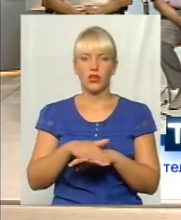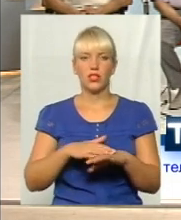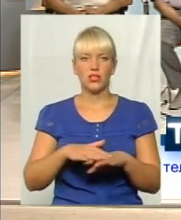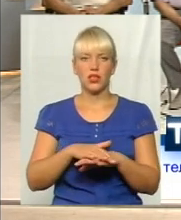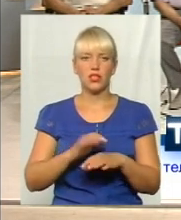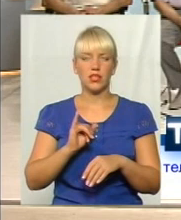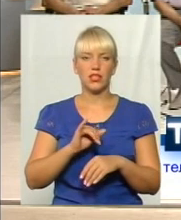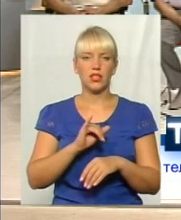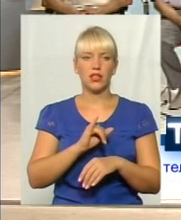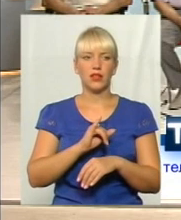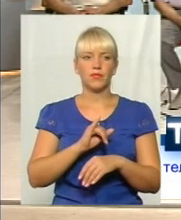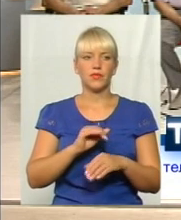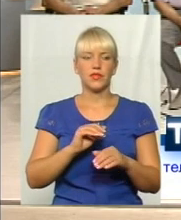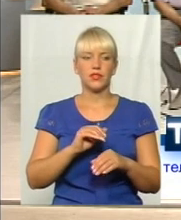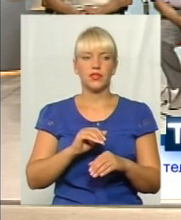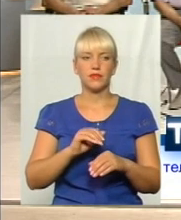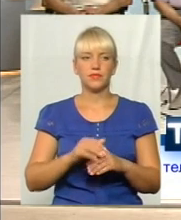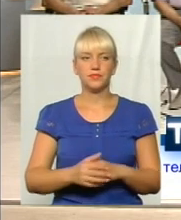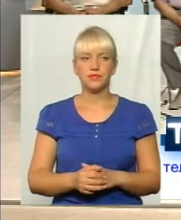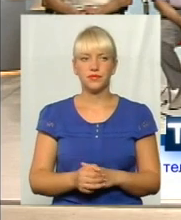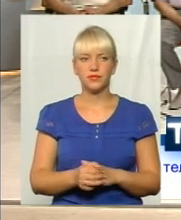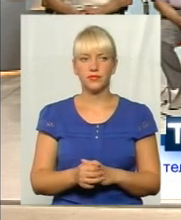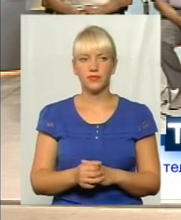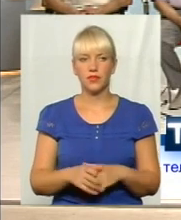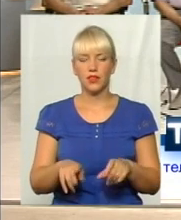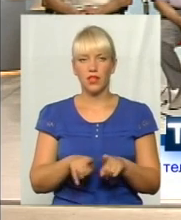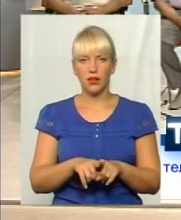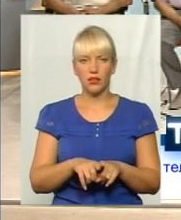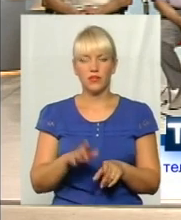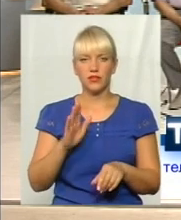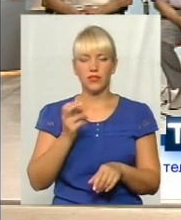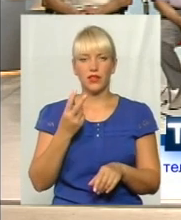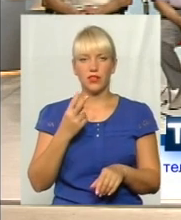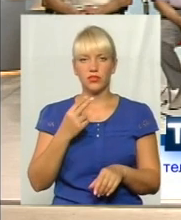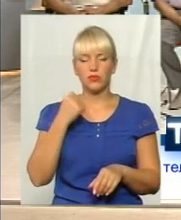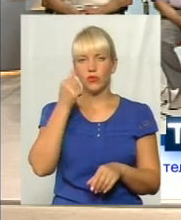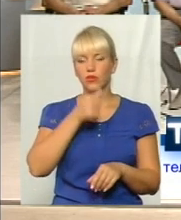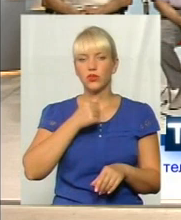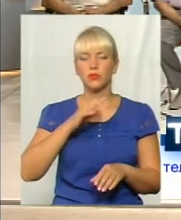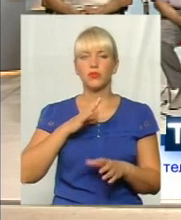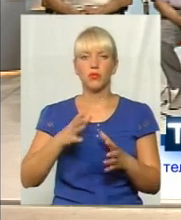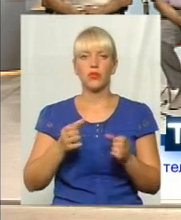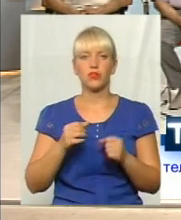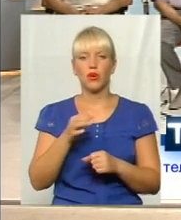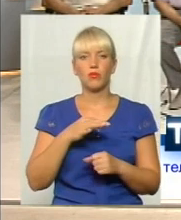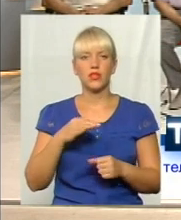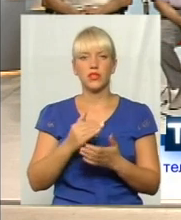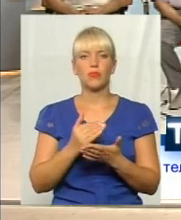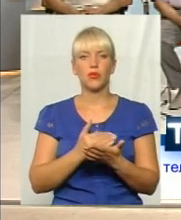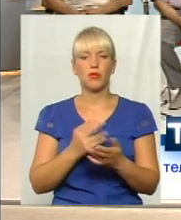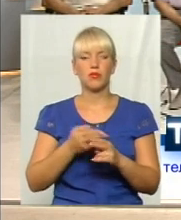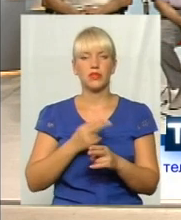з обмеженими фізичними можливостями. Так, в 2012 році була прийнята обласна програма